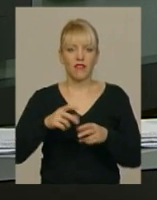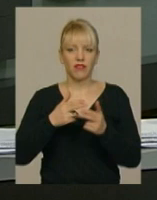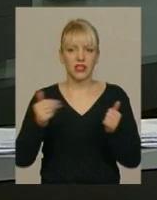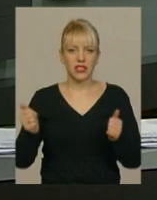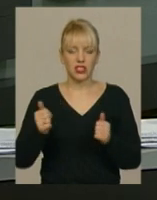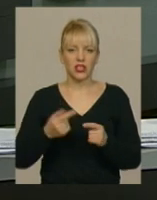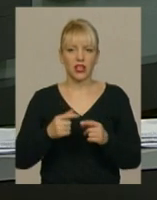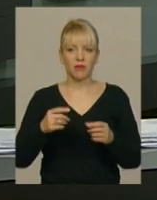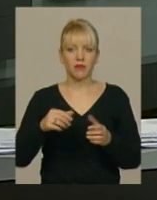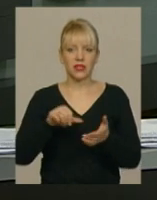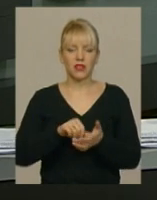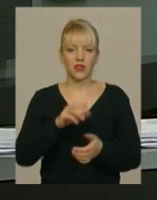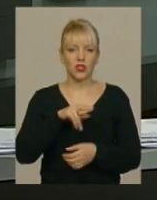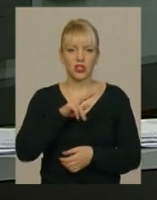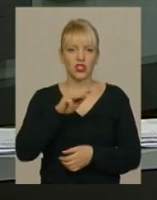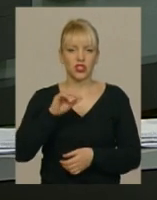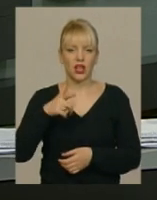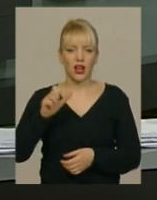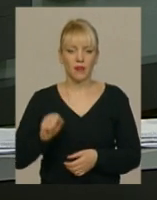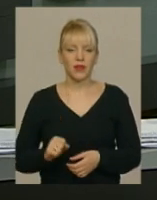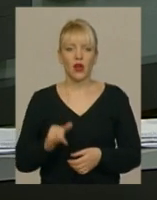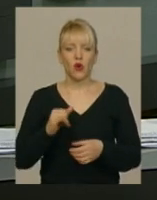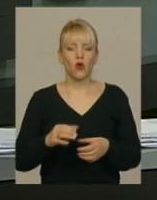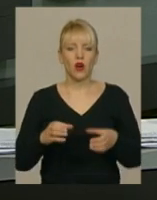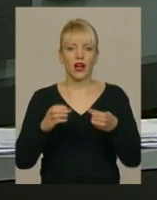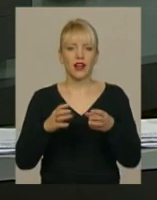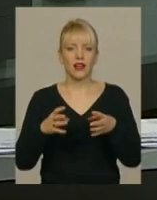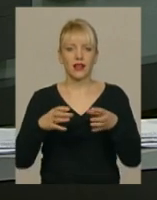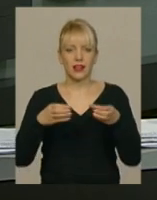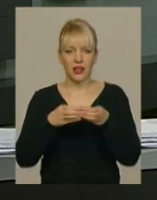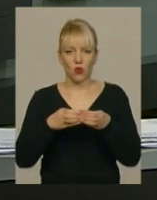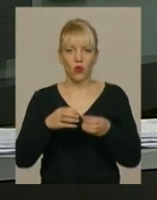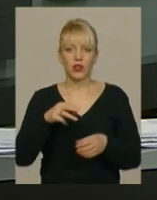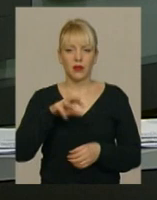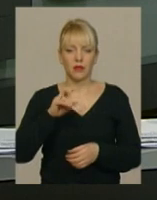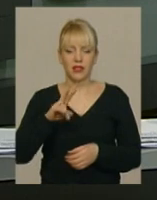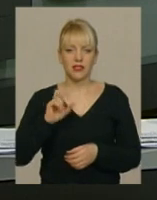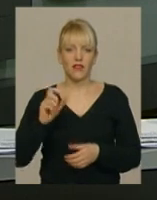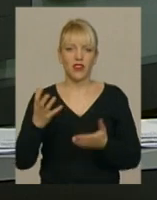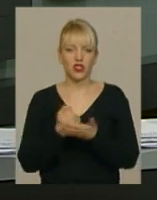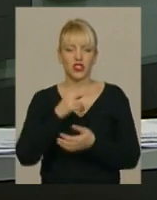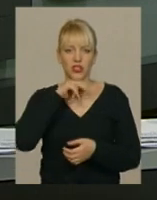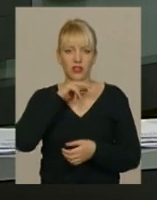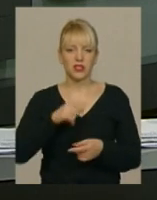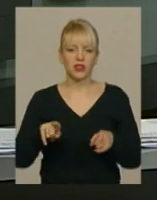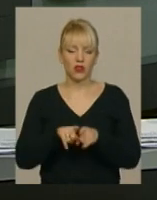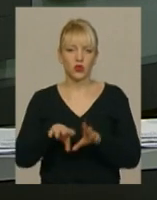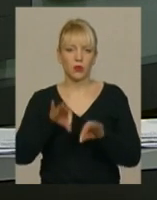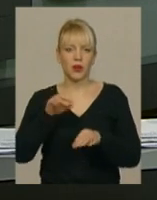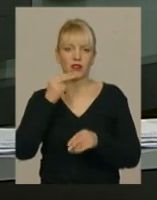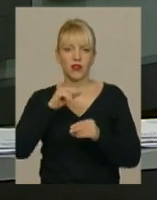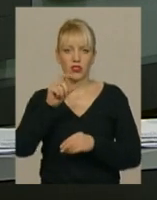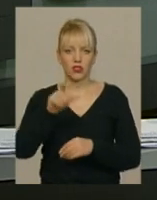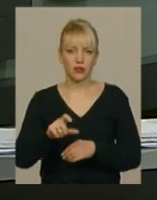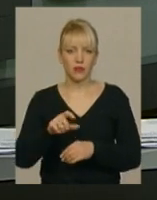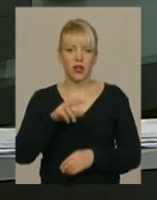-Нігерс» В'ячеслава Джеру. У категорії «Мікс» золото отримали гравці з чернівецької команди «ЧП-2». Серед них обрали і кращого гравця